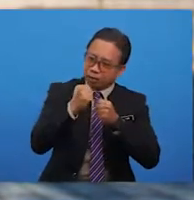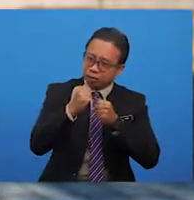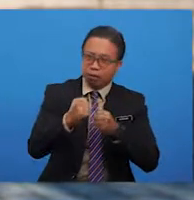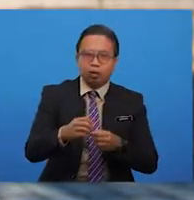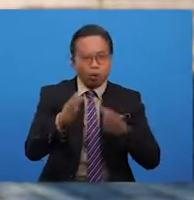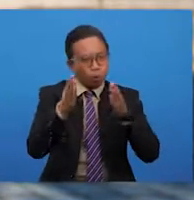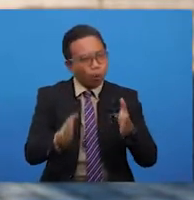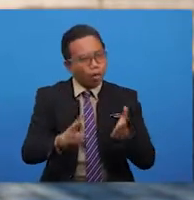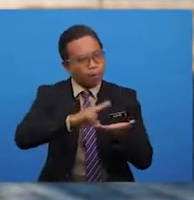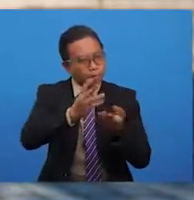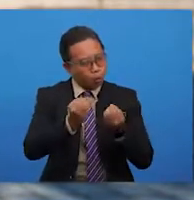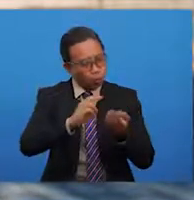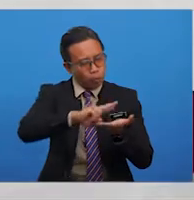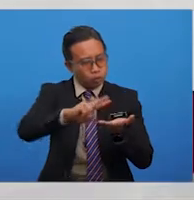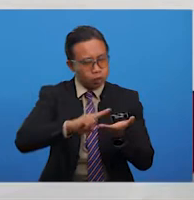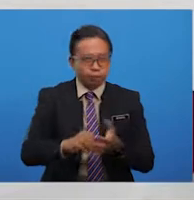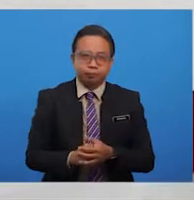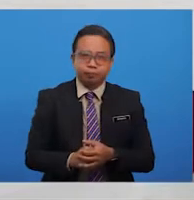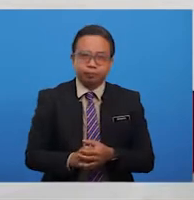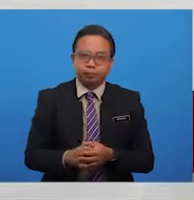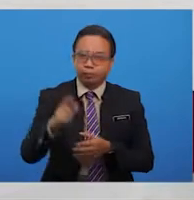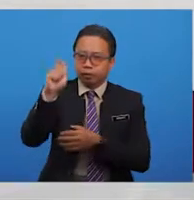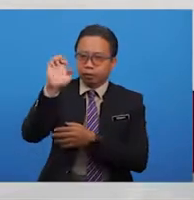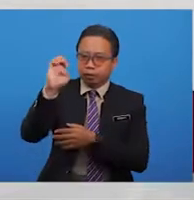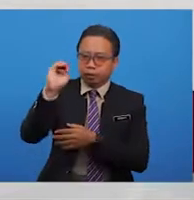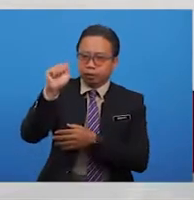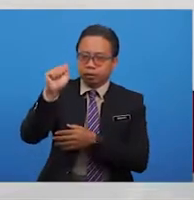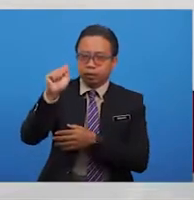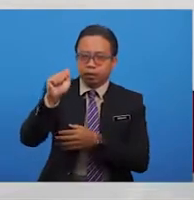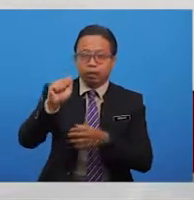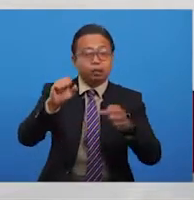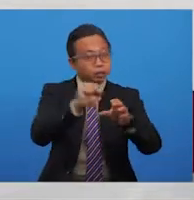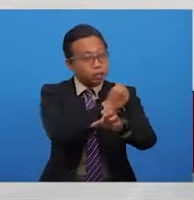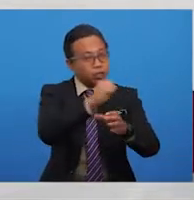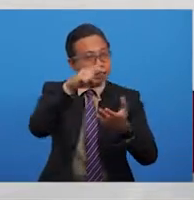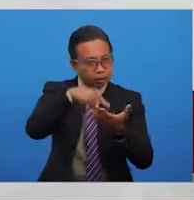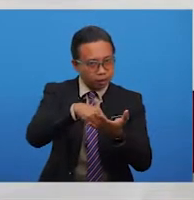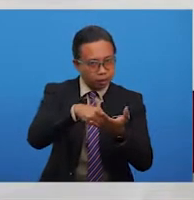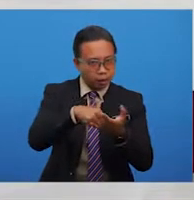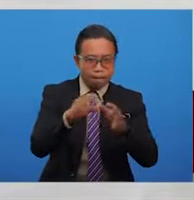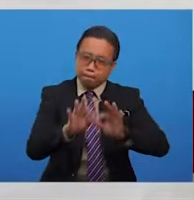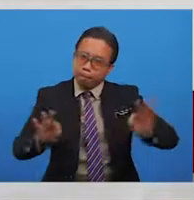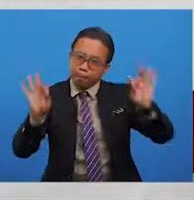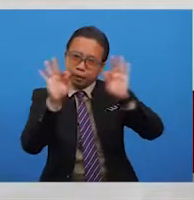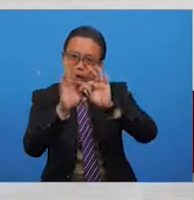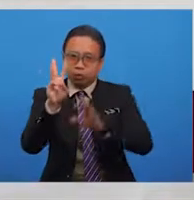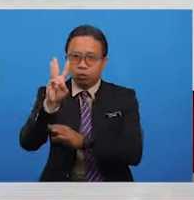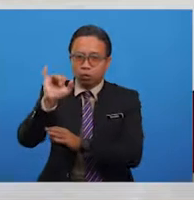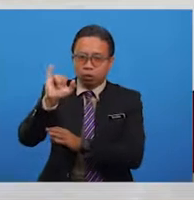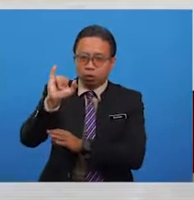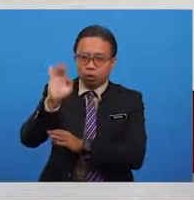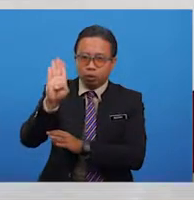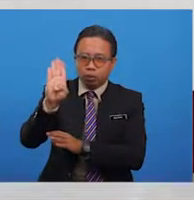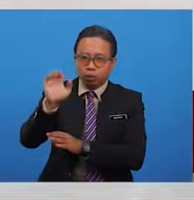khadayat pembaca. Tema bagi sajak kuduk perang ini ialah kepentingan kewibawaan dan